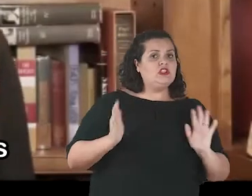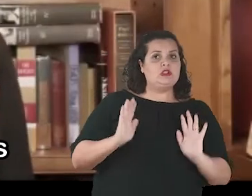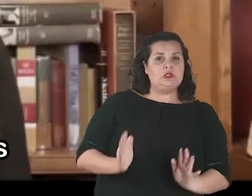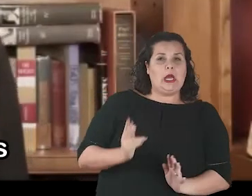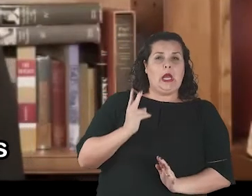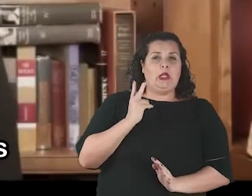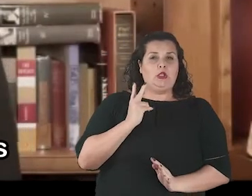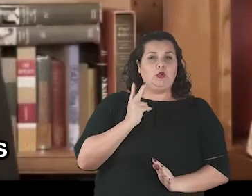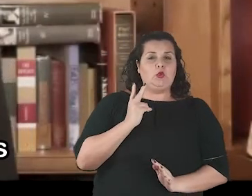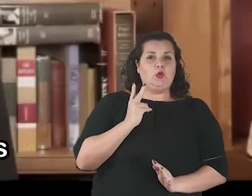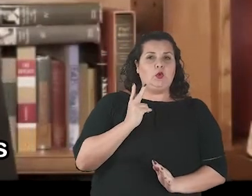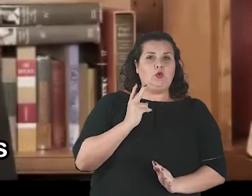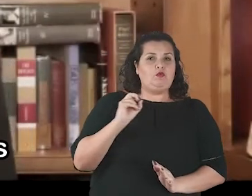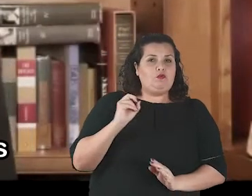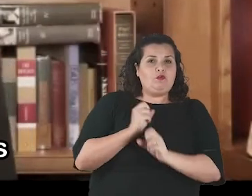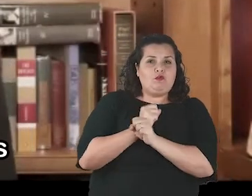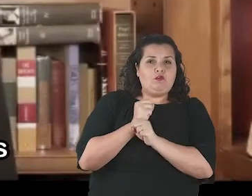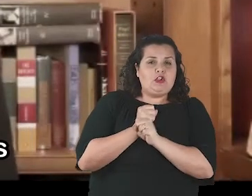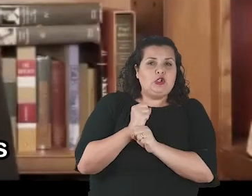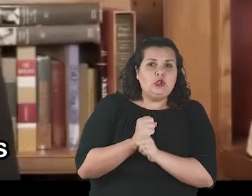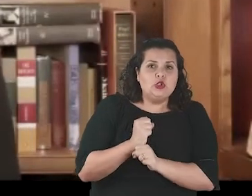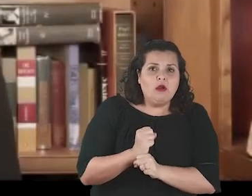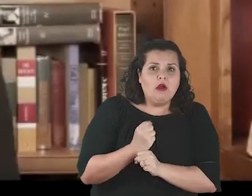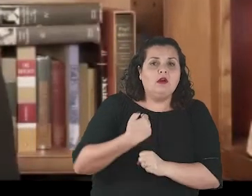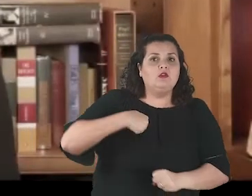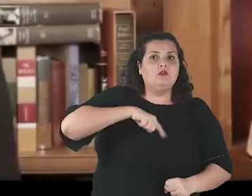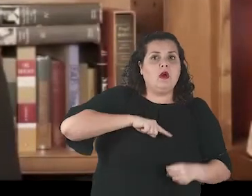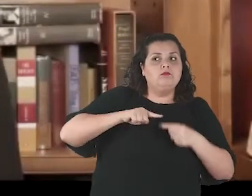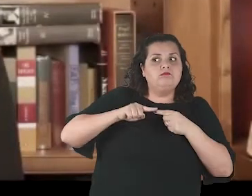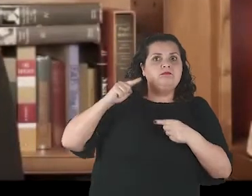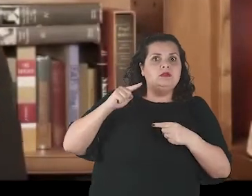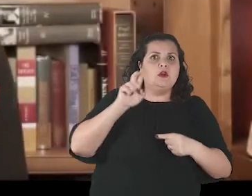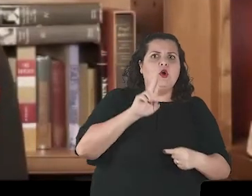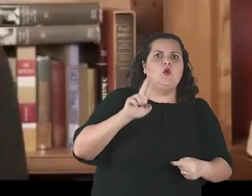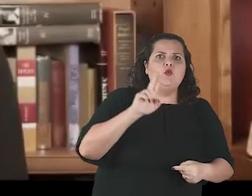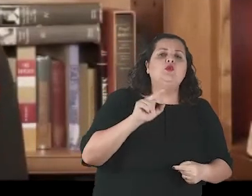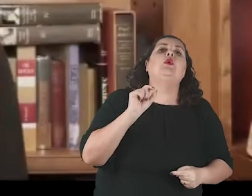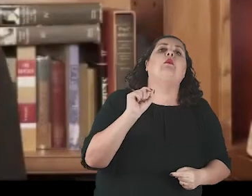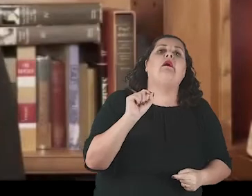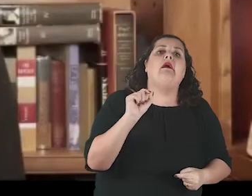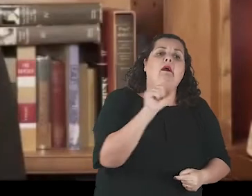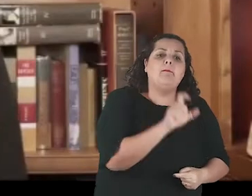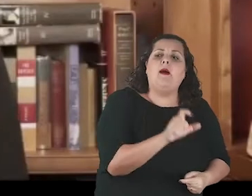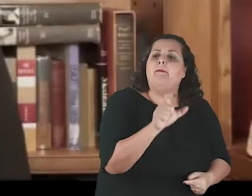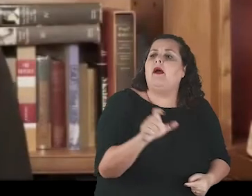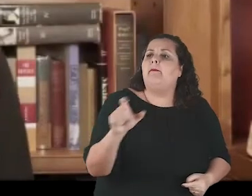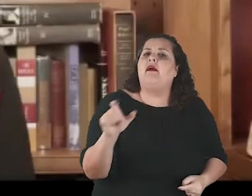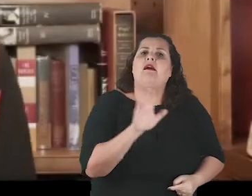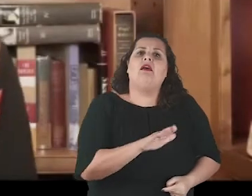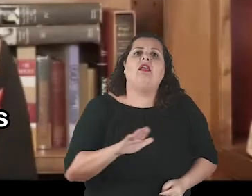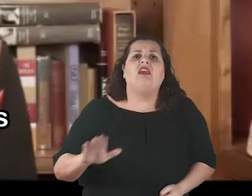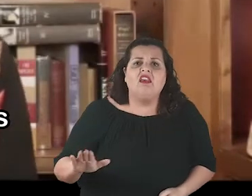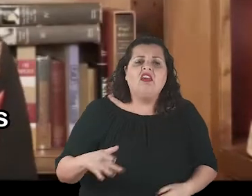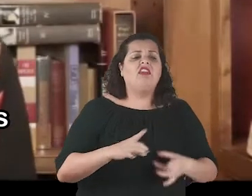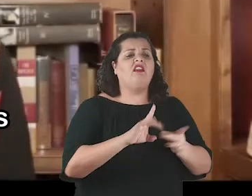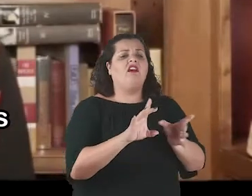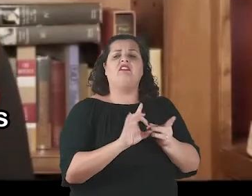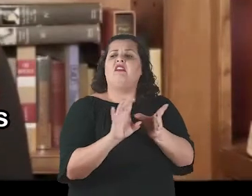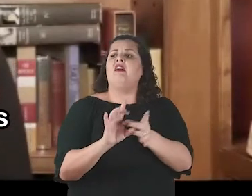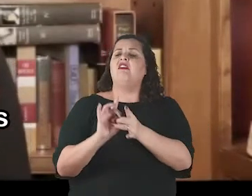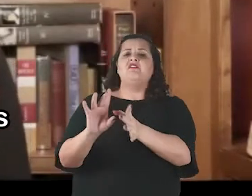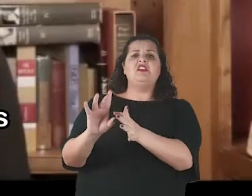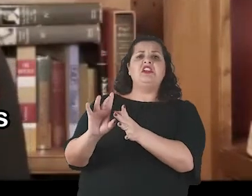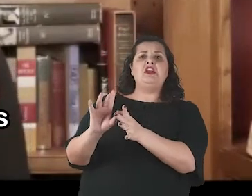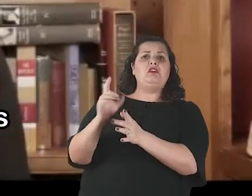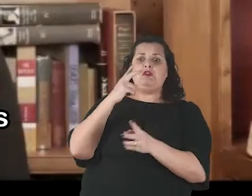Friends, for two decades, we have unwittingly sent our children as canaries